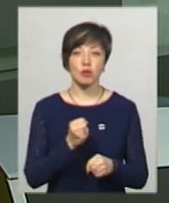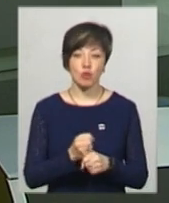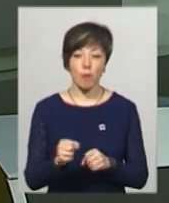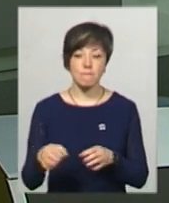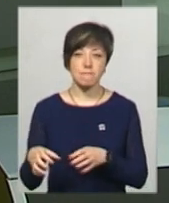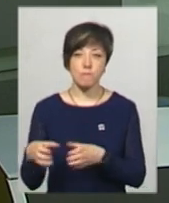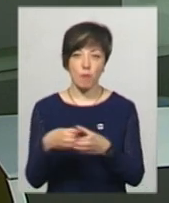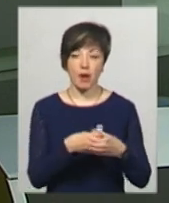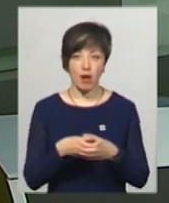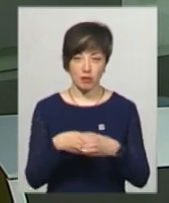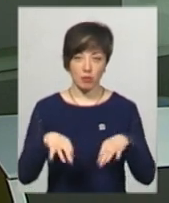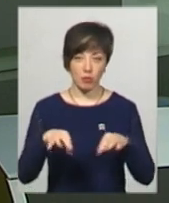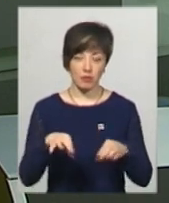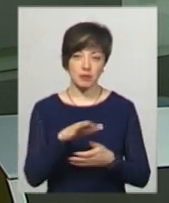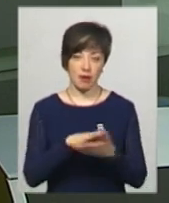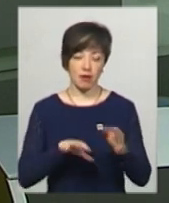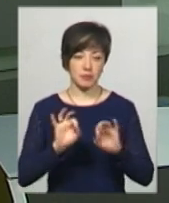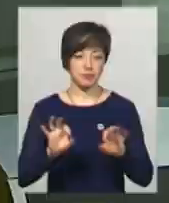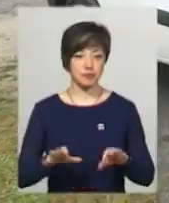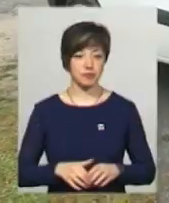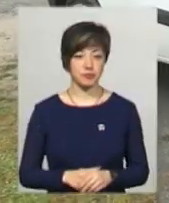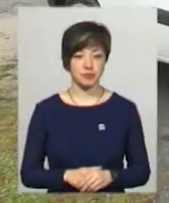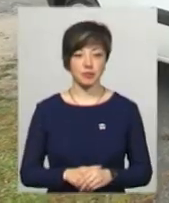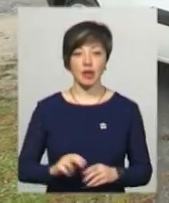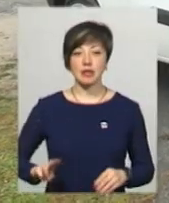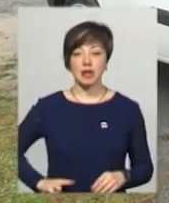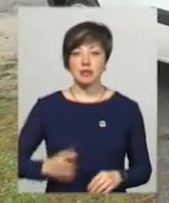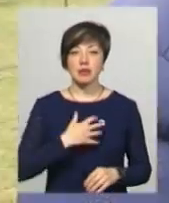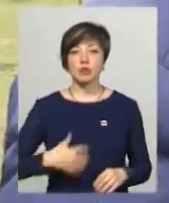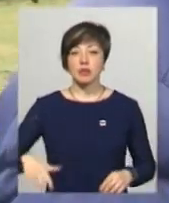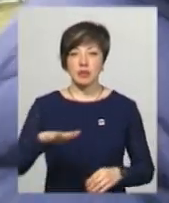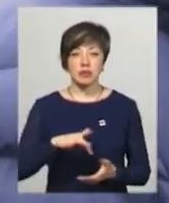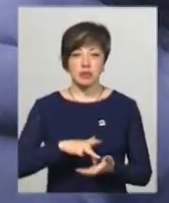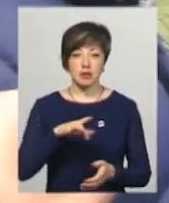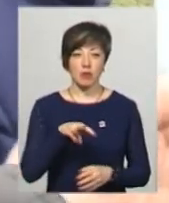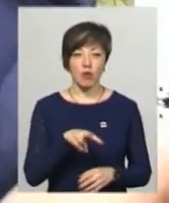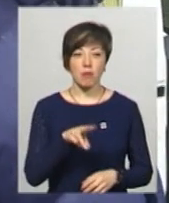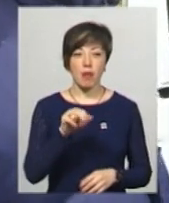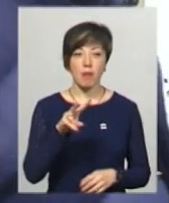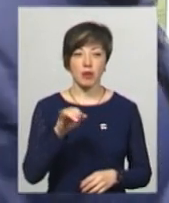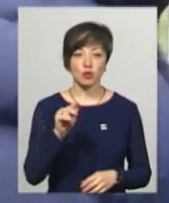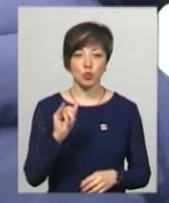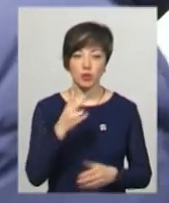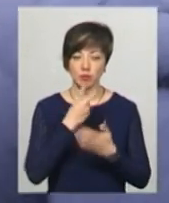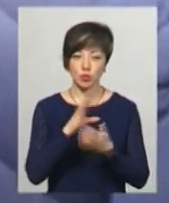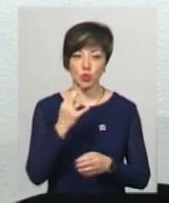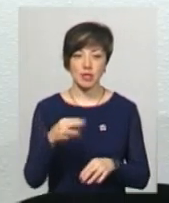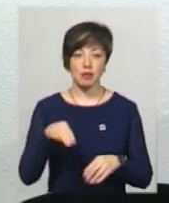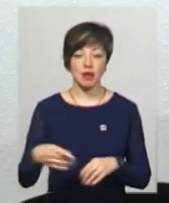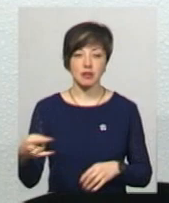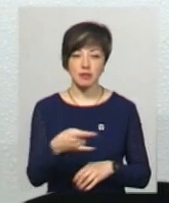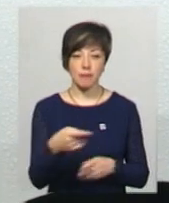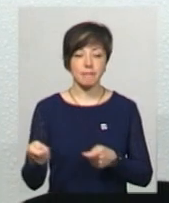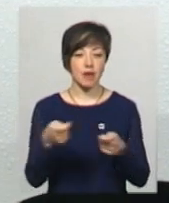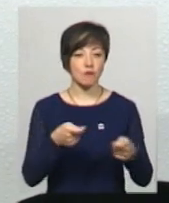мобільна бригада у Варварівці – дивіться в сюжеті. Директор Славуцького терцентру Микола Пламарчук демонструє соціальне таксі, яким